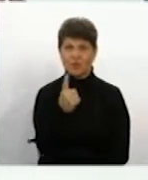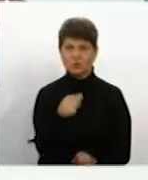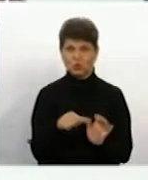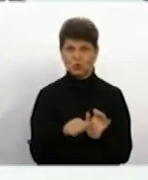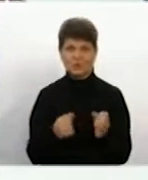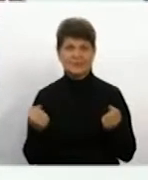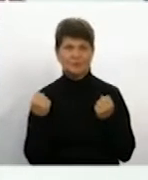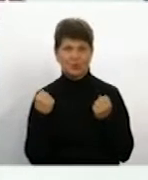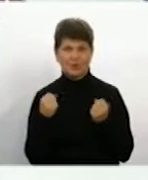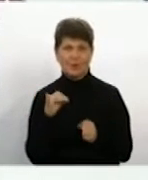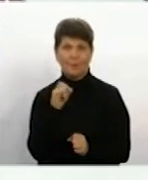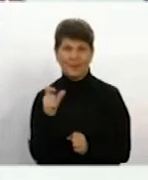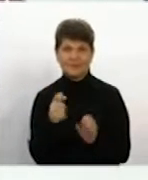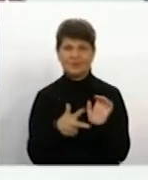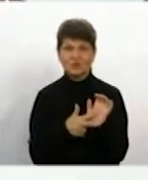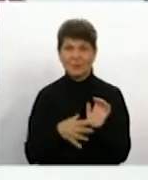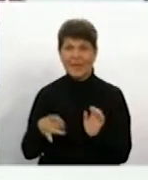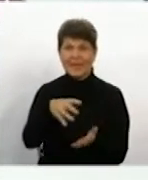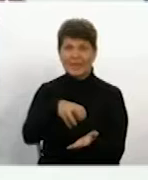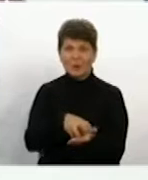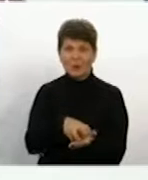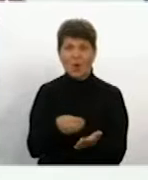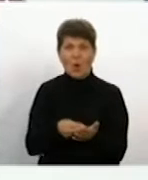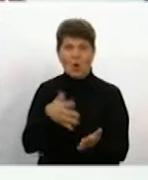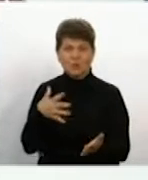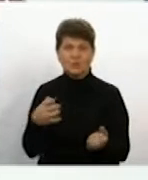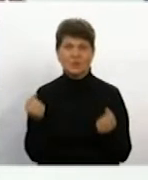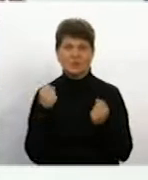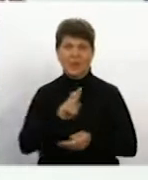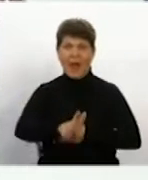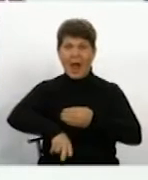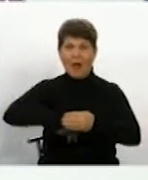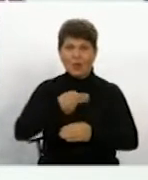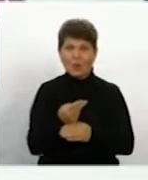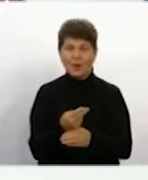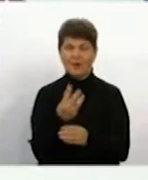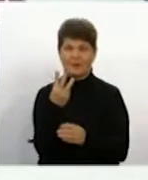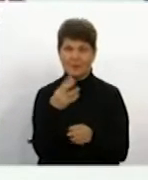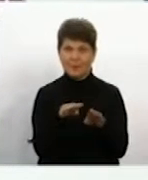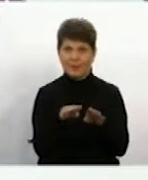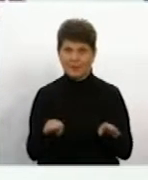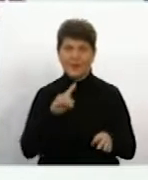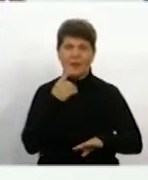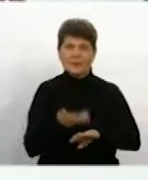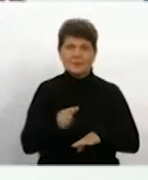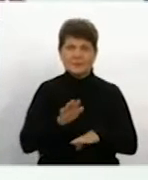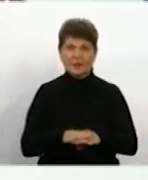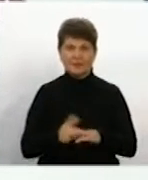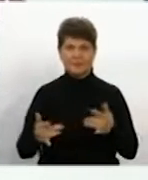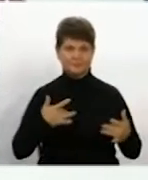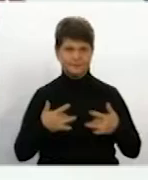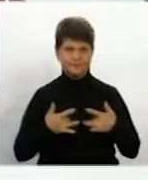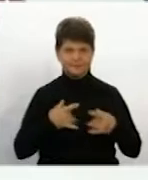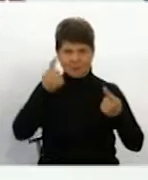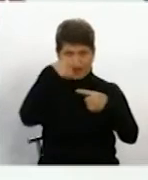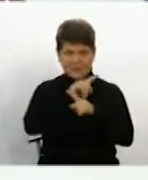спортсменів із восьми регіонів. Оцінюють виступи акробатів за трьома критеріями – складність вправи, артистизм та